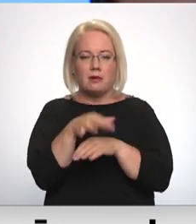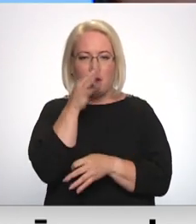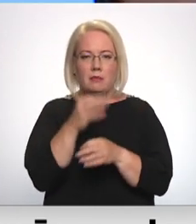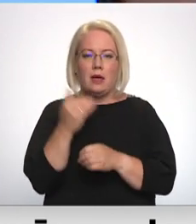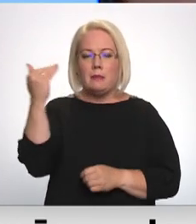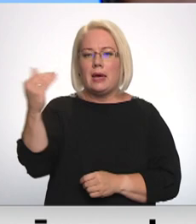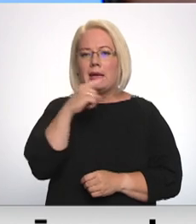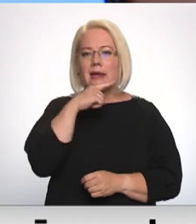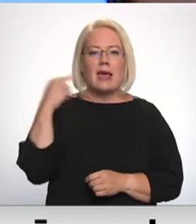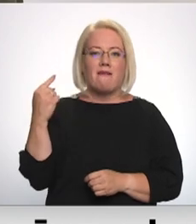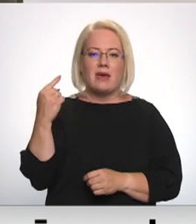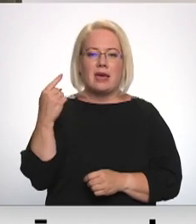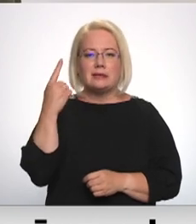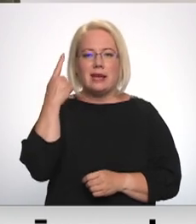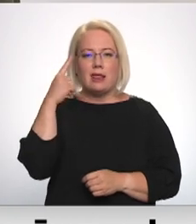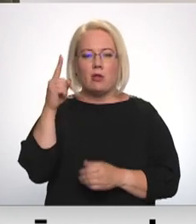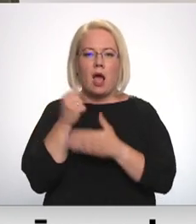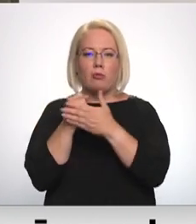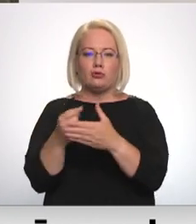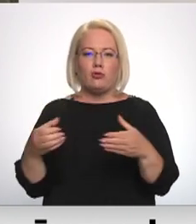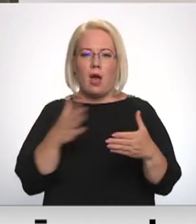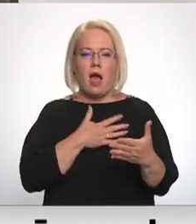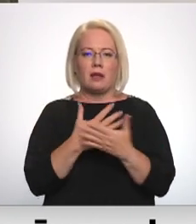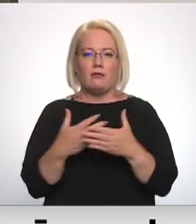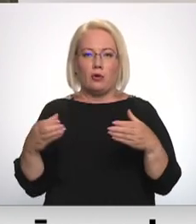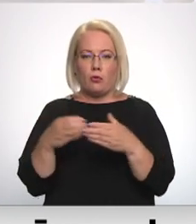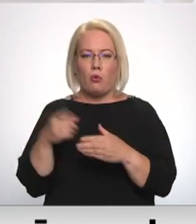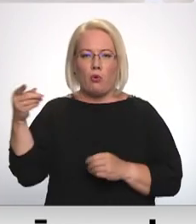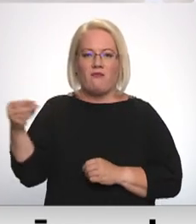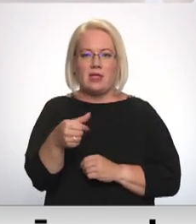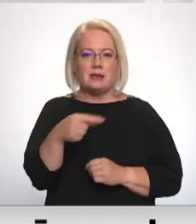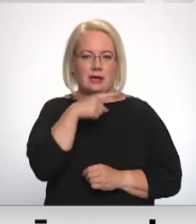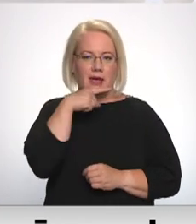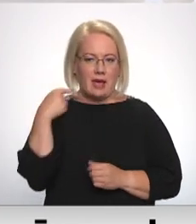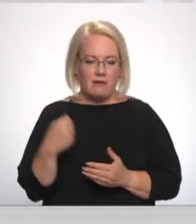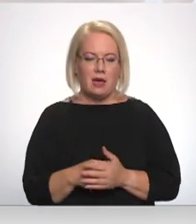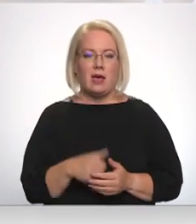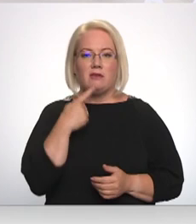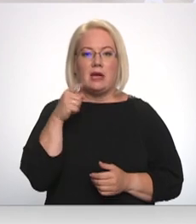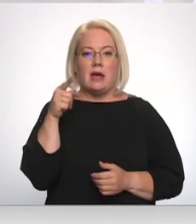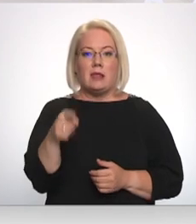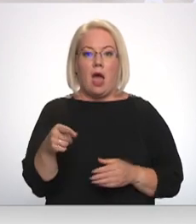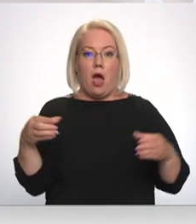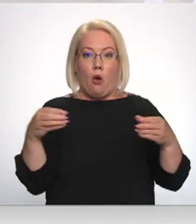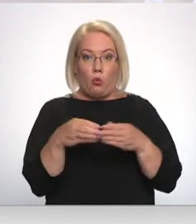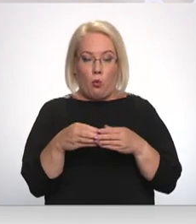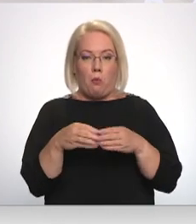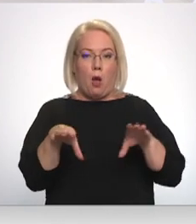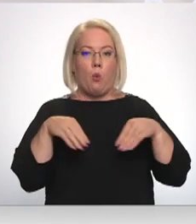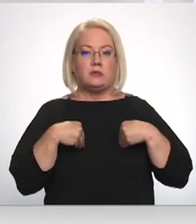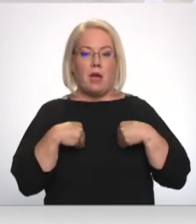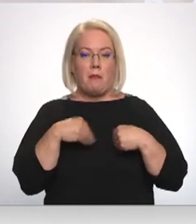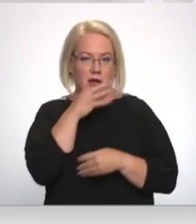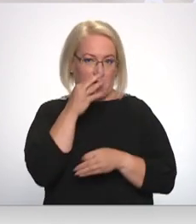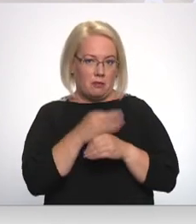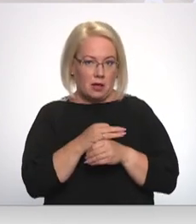ideoloģija atbalstoša aktīvistu grupa, kuru visti smag finansē Krievija. Tā ir arī tā grupa, kas uzņēmās šo atbildību. Tad pa pēdējām šīm